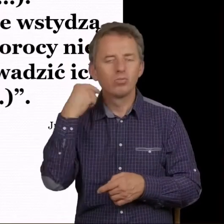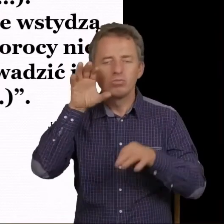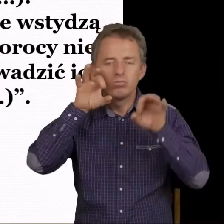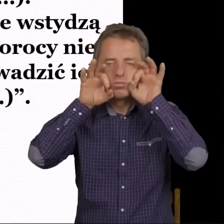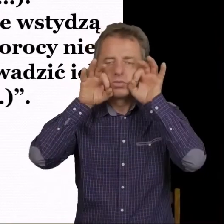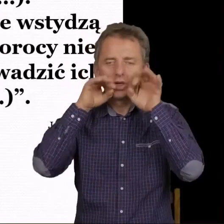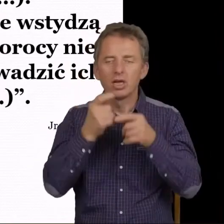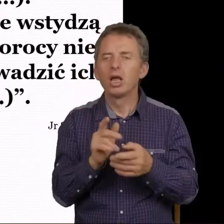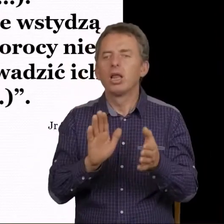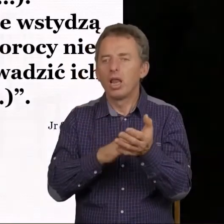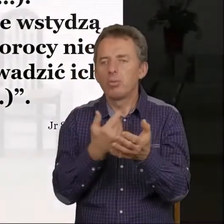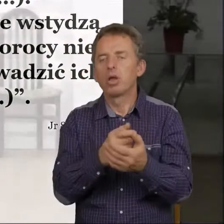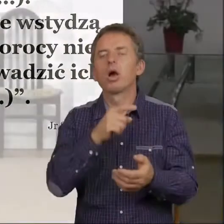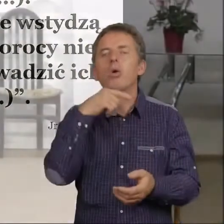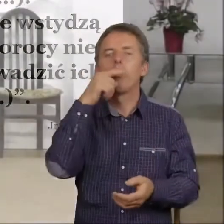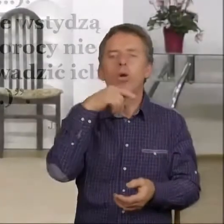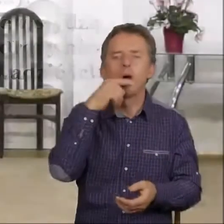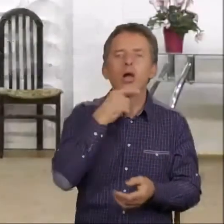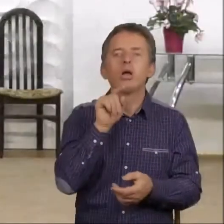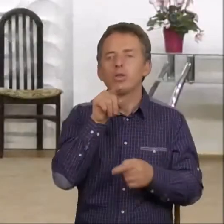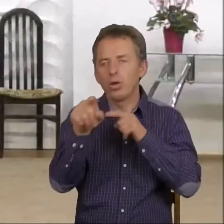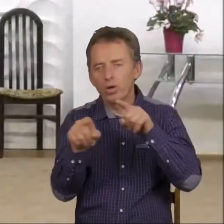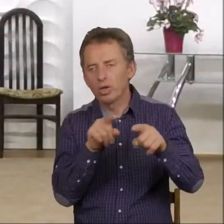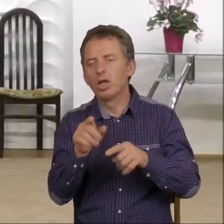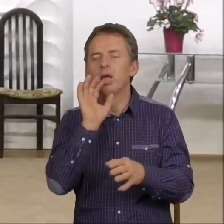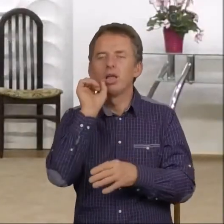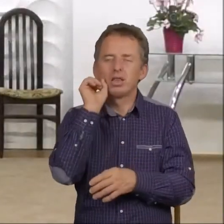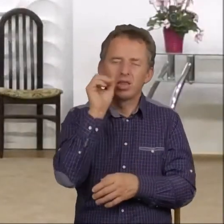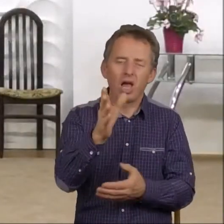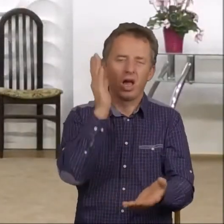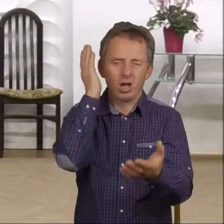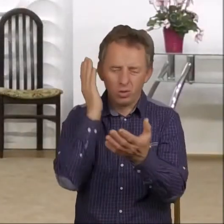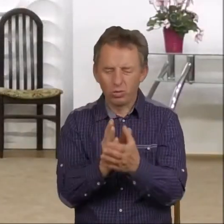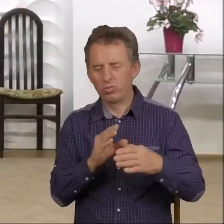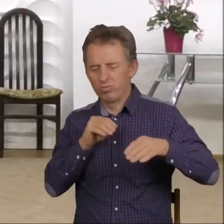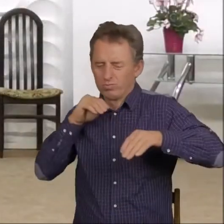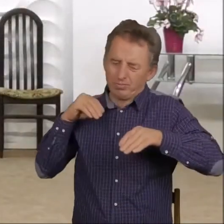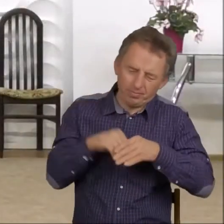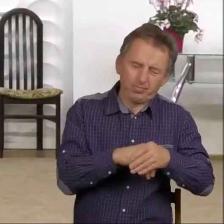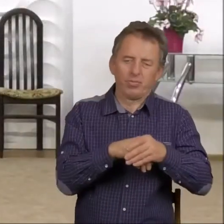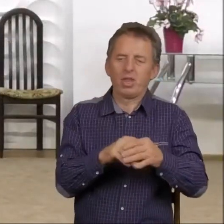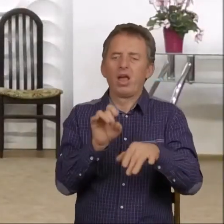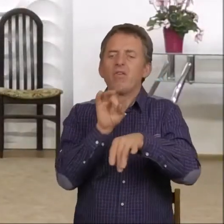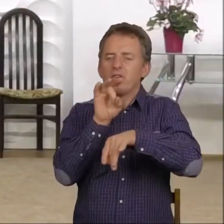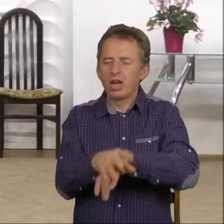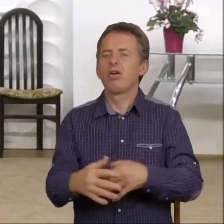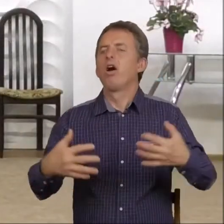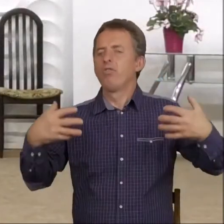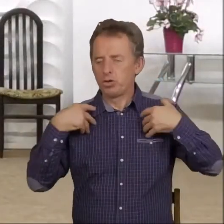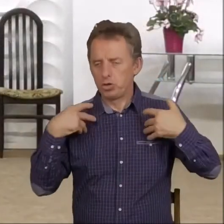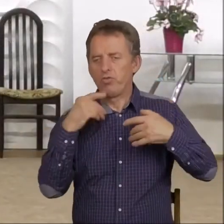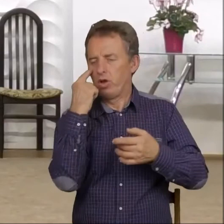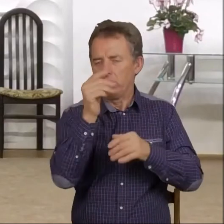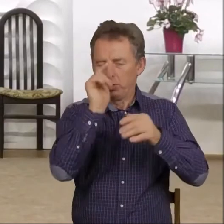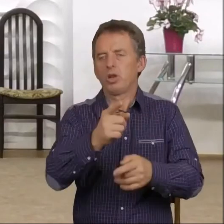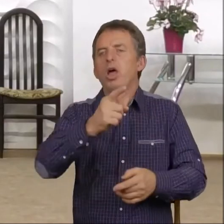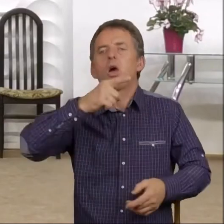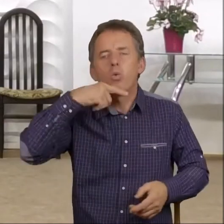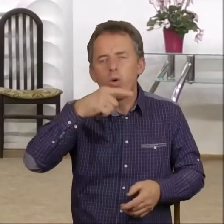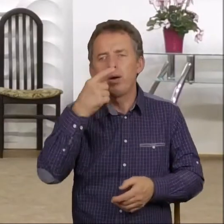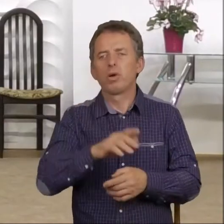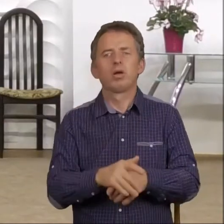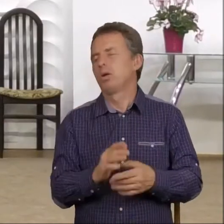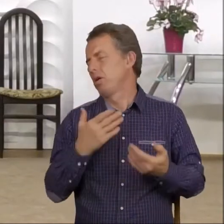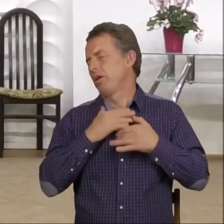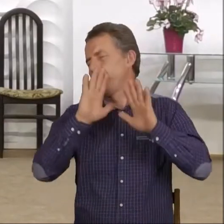Na przykład z powodu kłamstwa. To znaczy, że ono już mu tak weszło w krew, że może w żywe oczy komuś kłamać i nawet mu